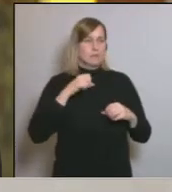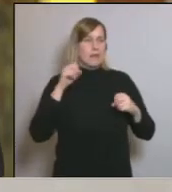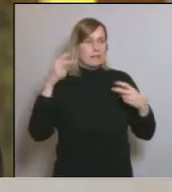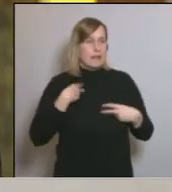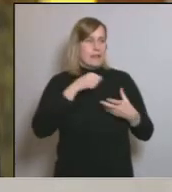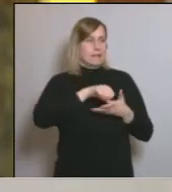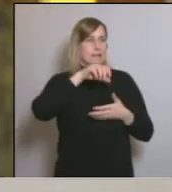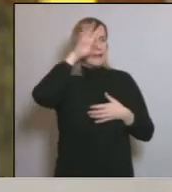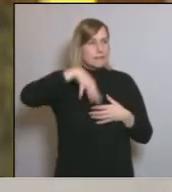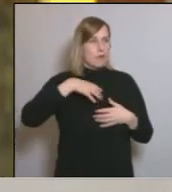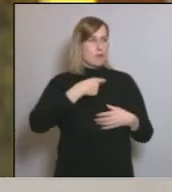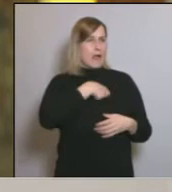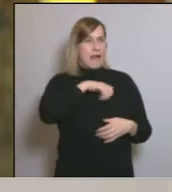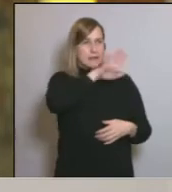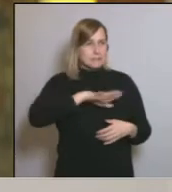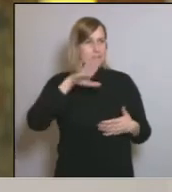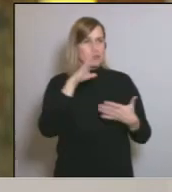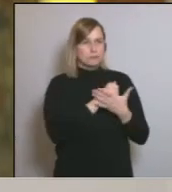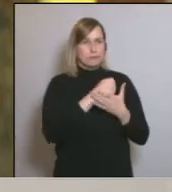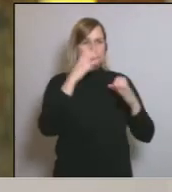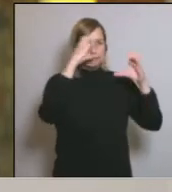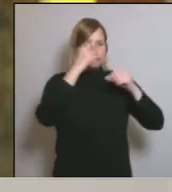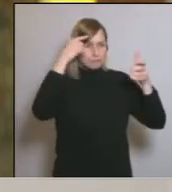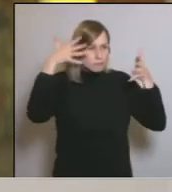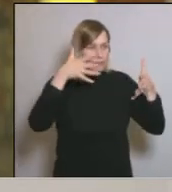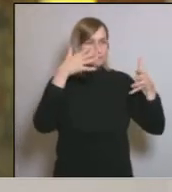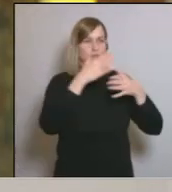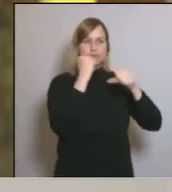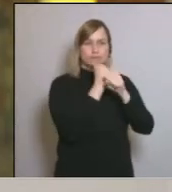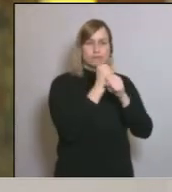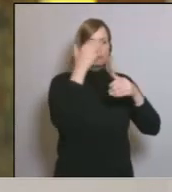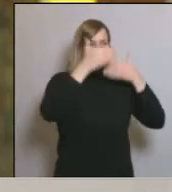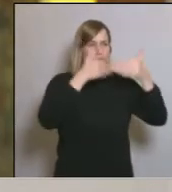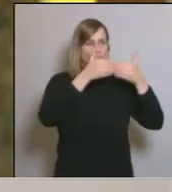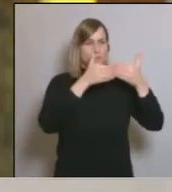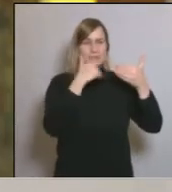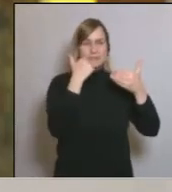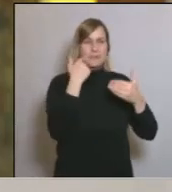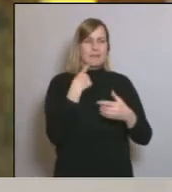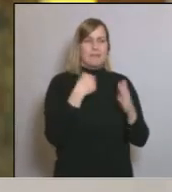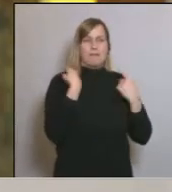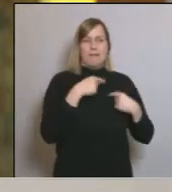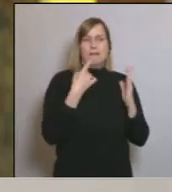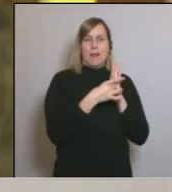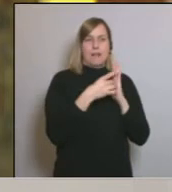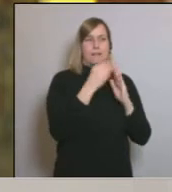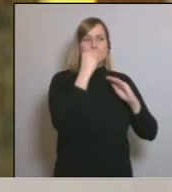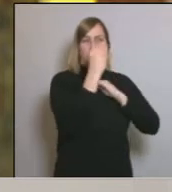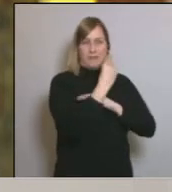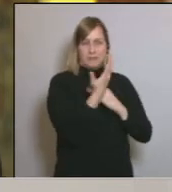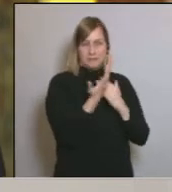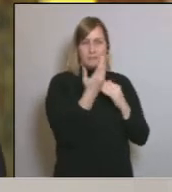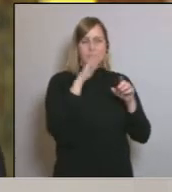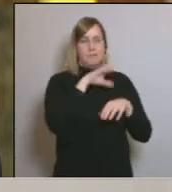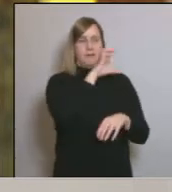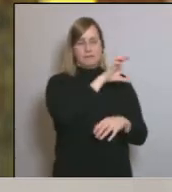resta de l'Estat es pugui posar en marxa sabent que compta amb aquestes garanties de finançament per part de l